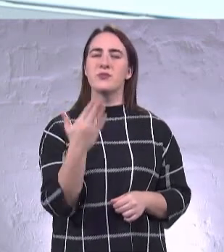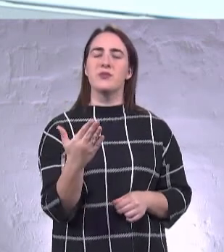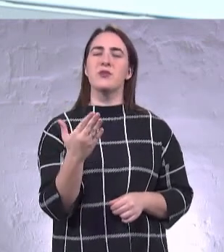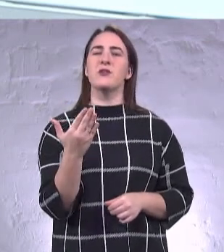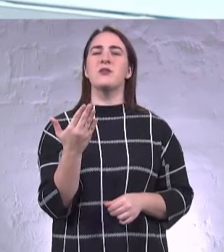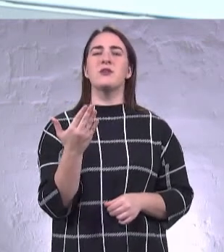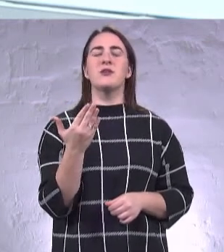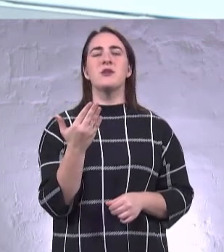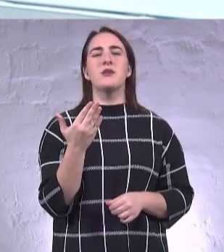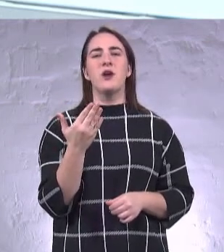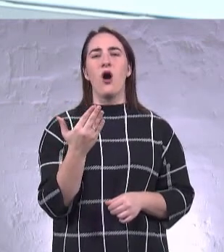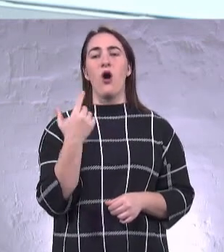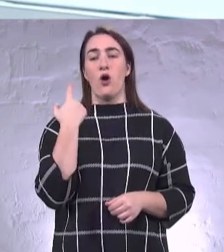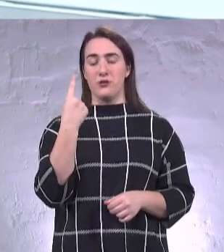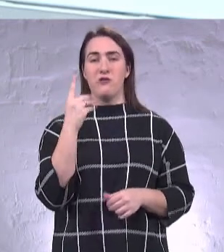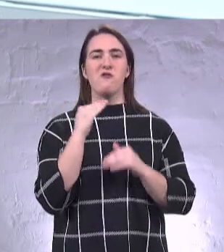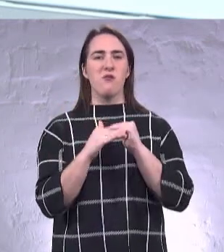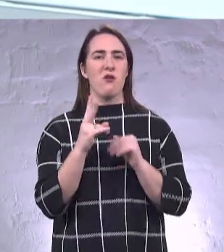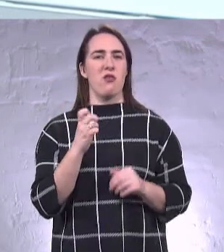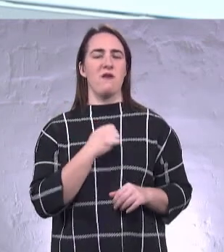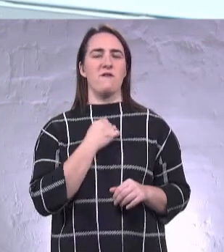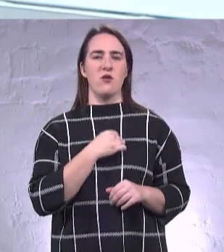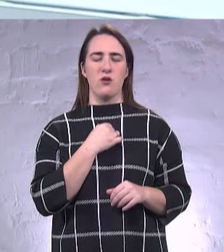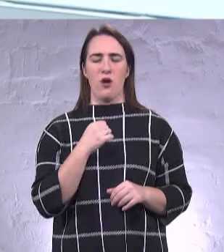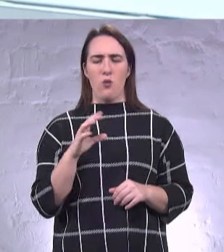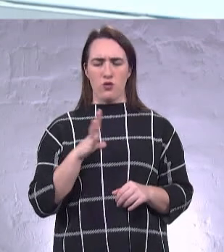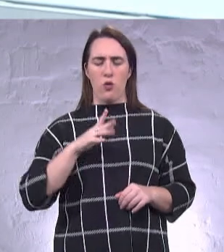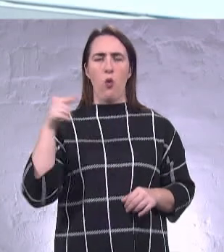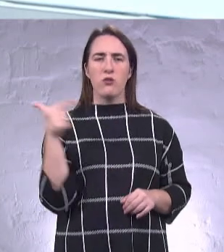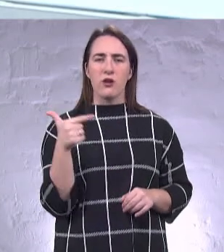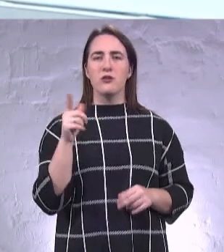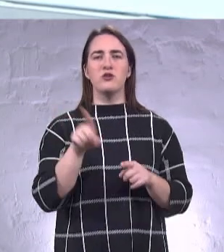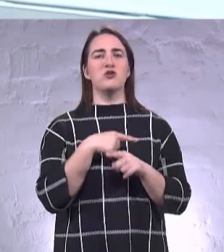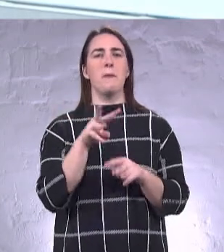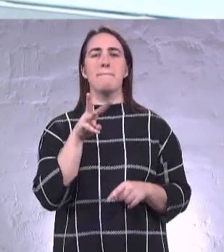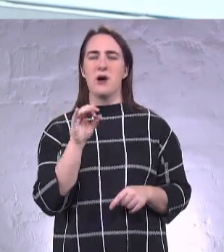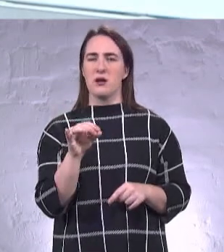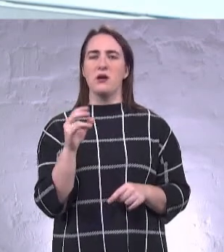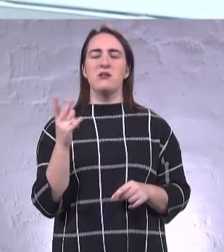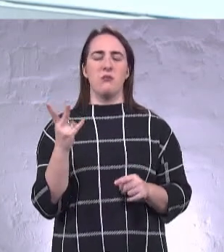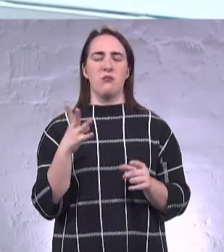так кажуть, один в полі ні воїн. Так? Бути губернатором там, чи бути мером. Треба мати команду.